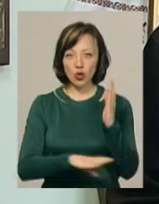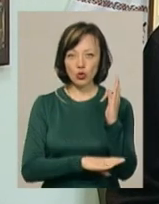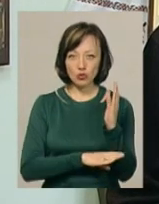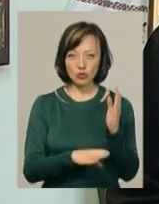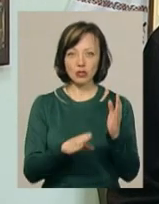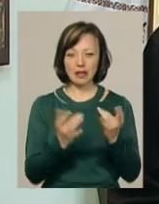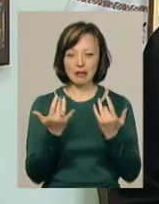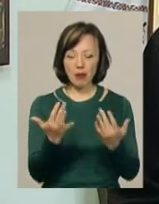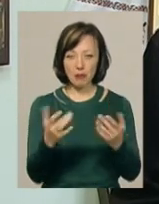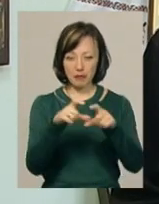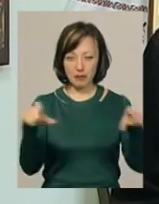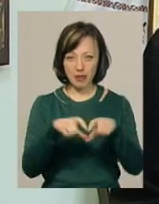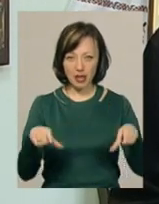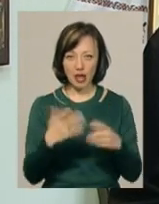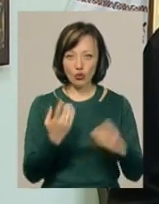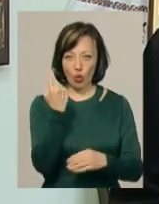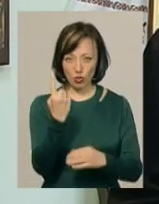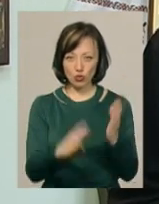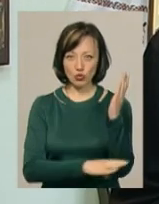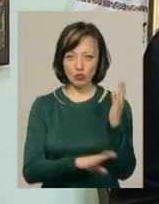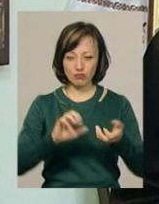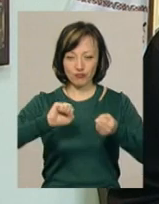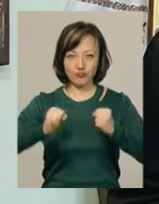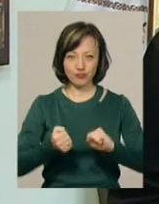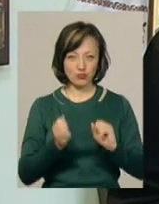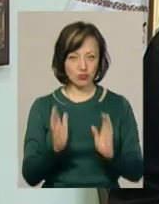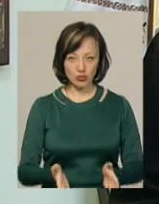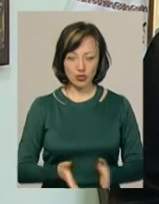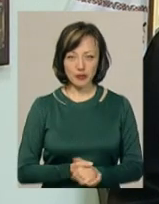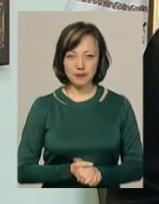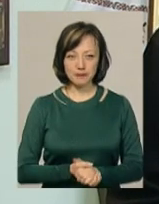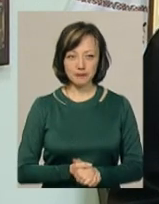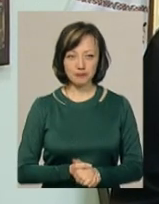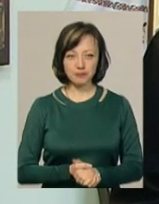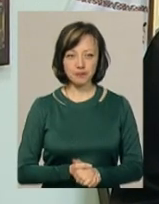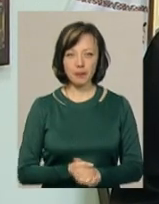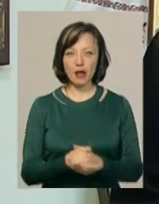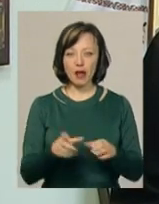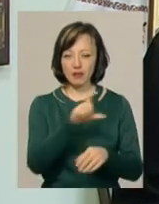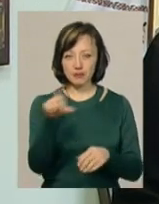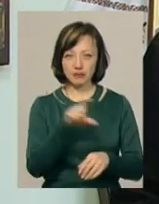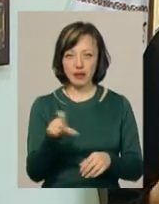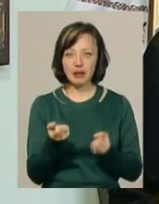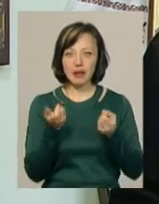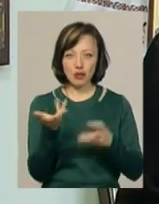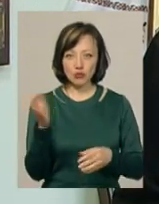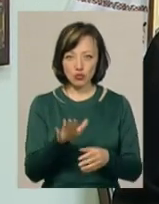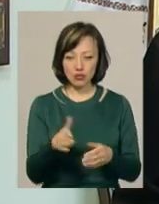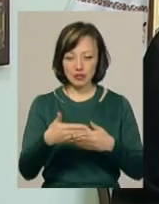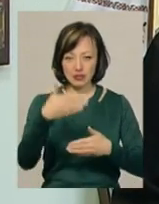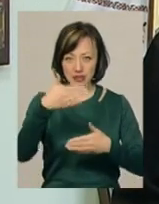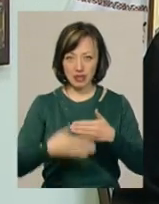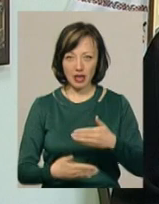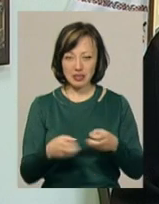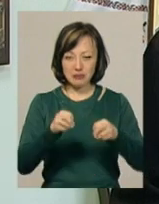набірні, тому що якщо зробити одну, то її покрутить цю дошку. Вони набираються з декількох і стягуються заді